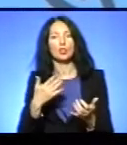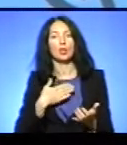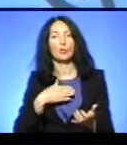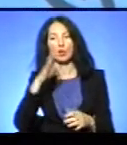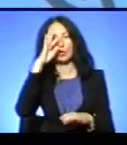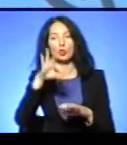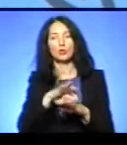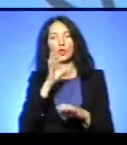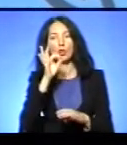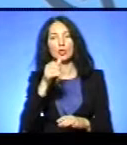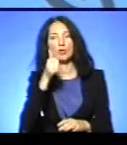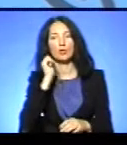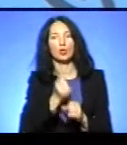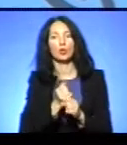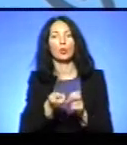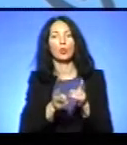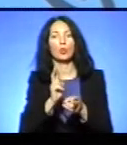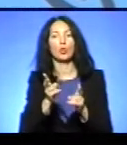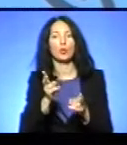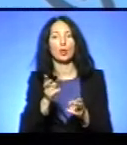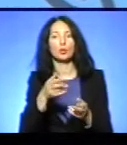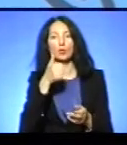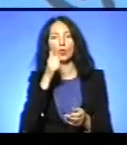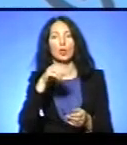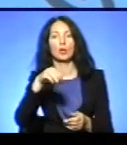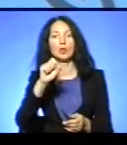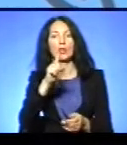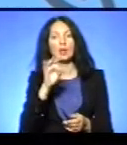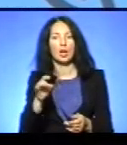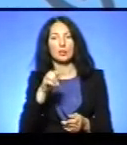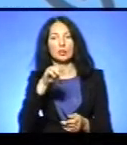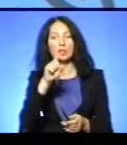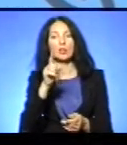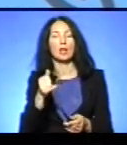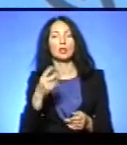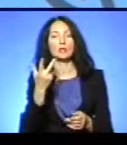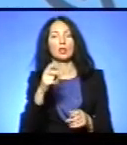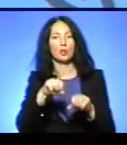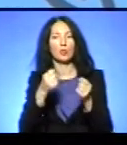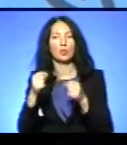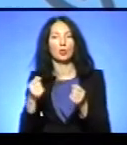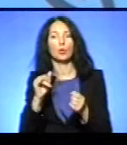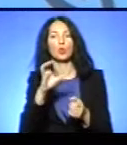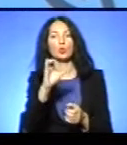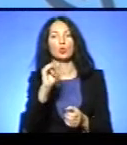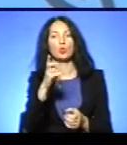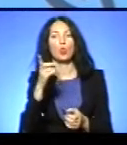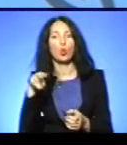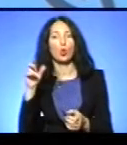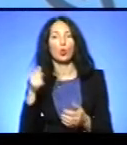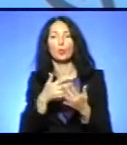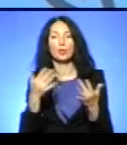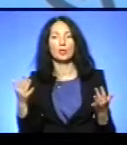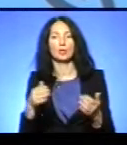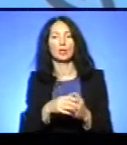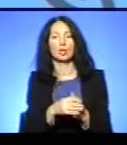робили операцію. В нього в таз перелом і суглоба. Там група якихось яких нюансів